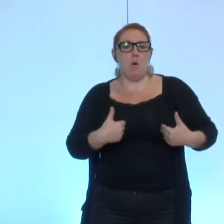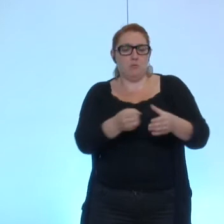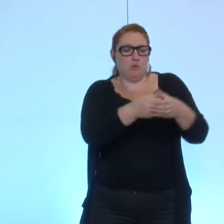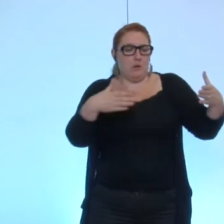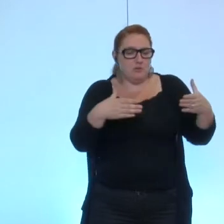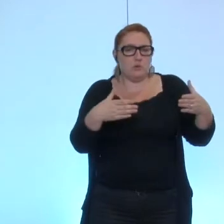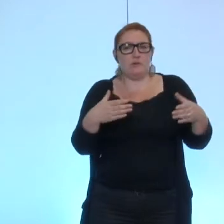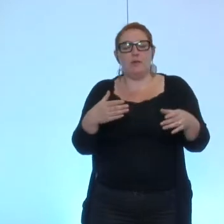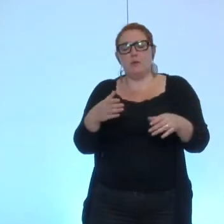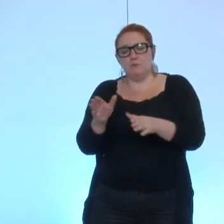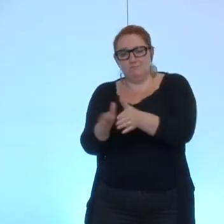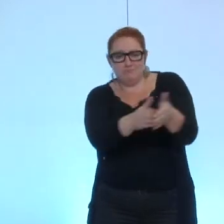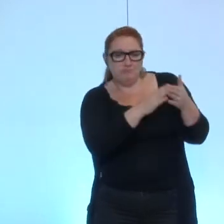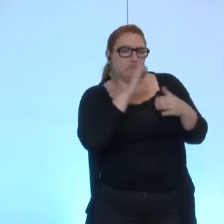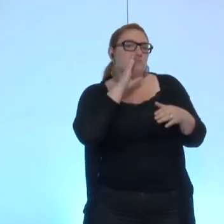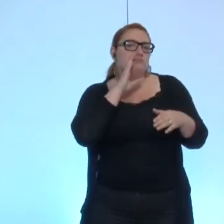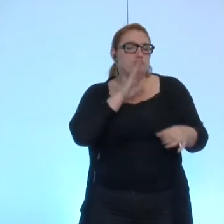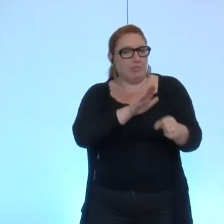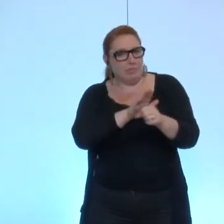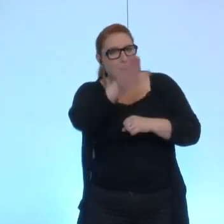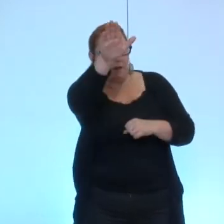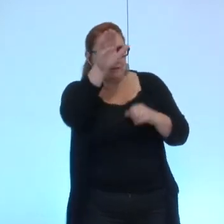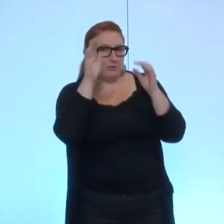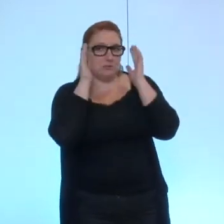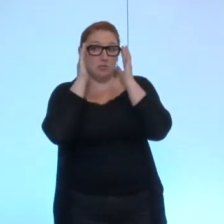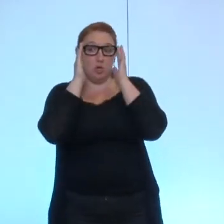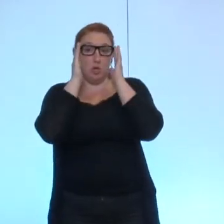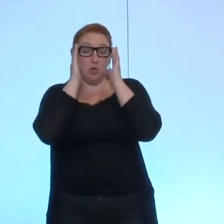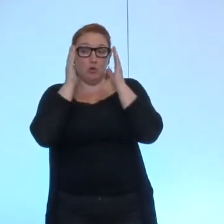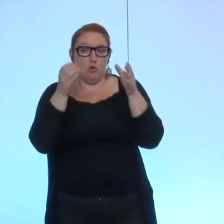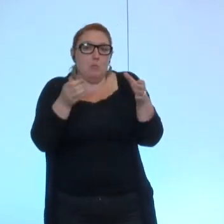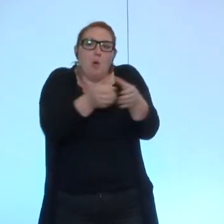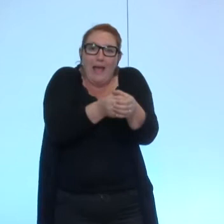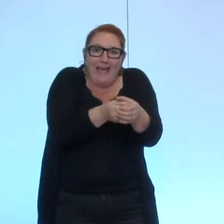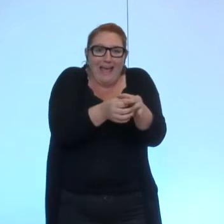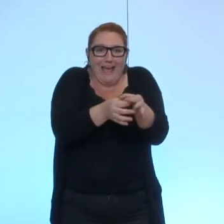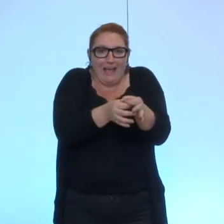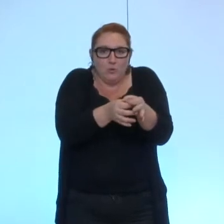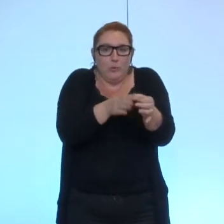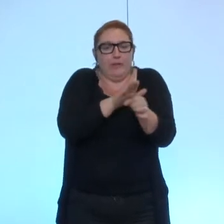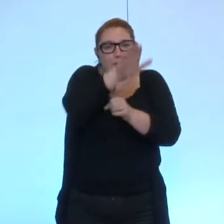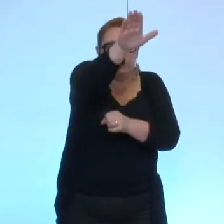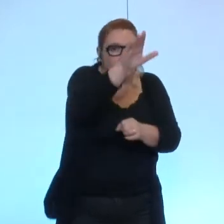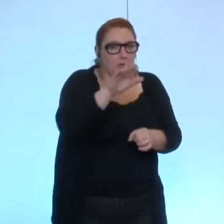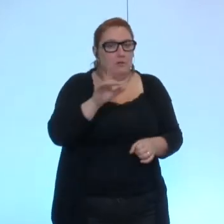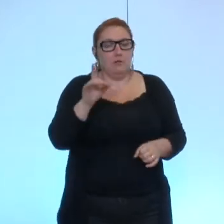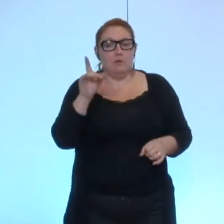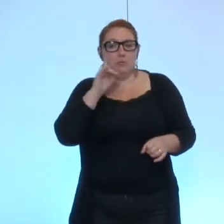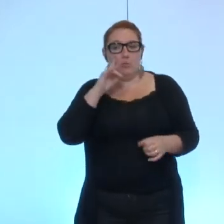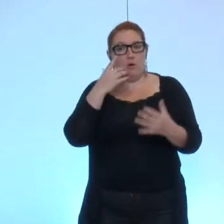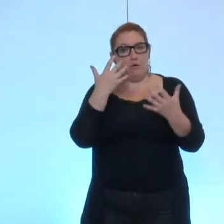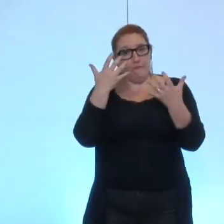de se déplacer en nombre réduit pour qu'il y ait vraiment des temps de